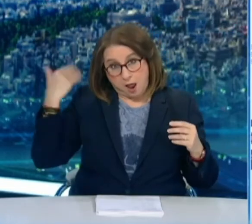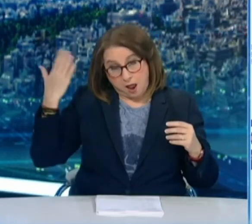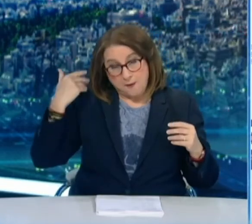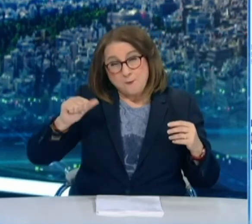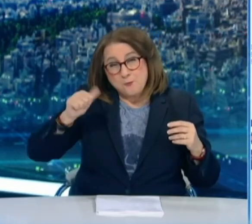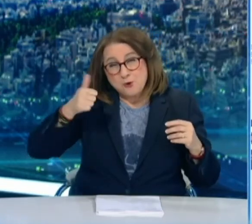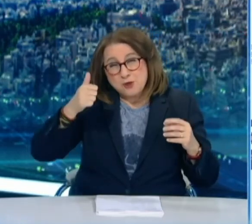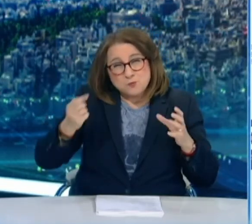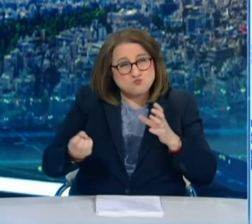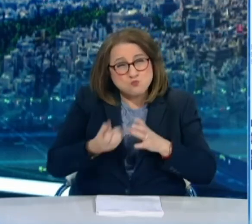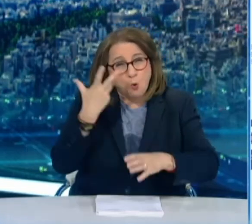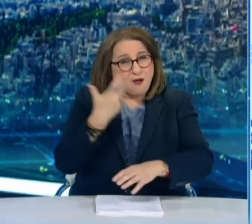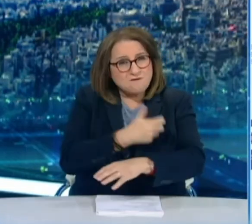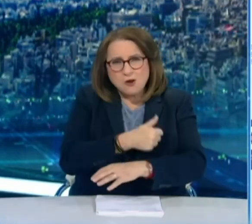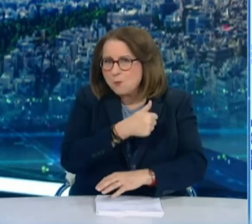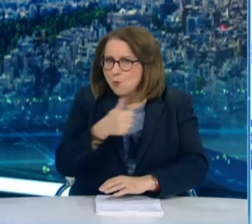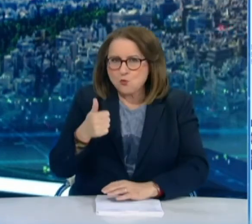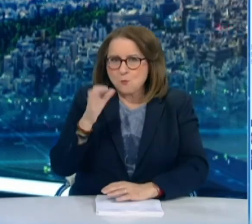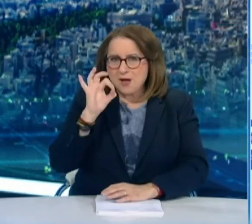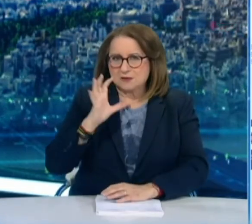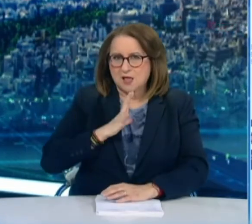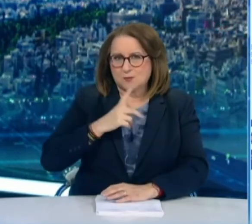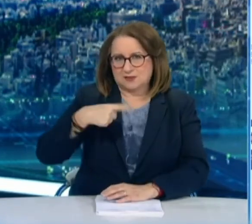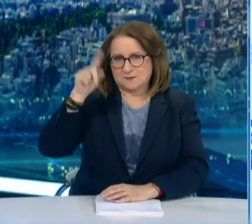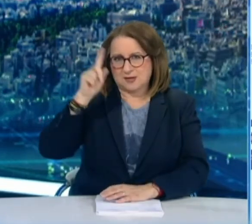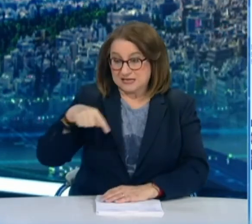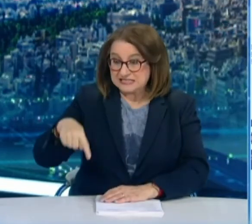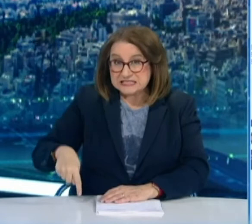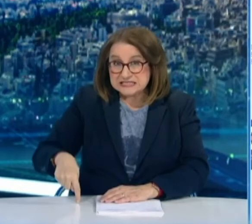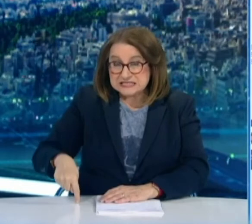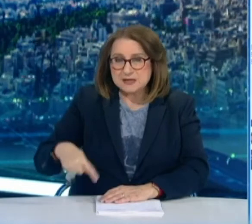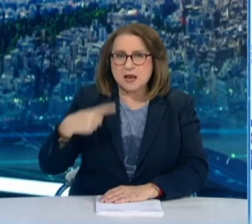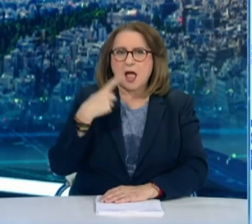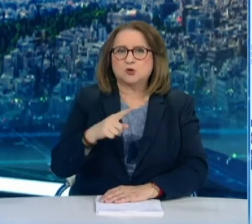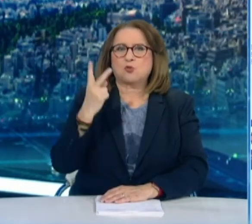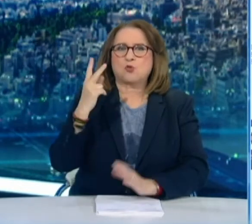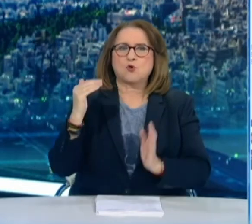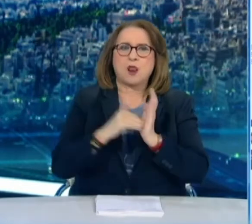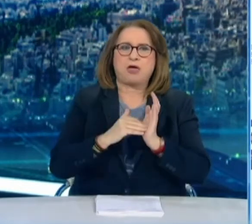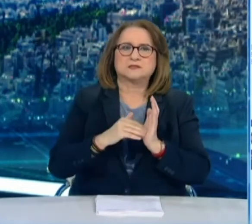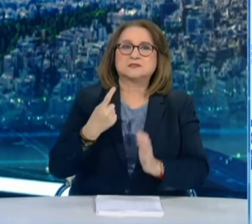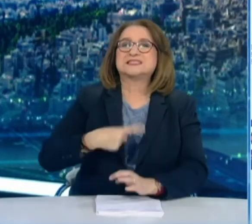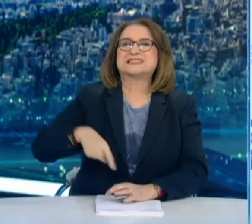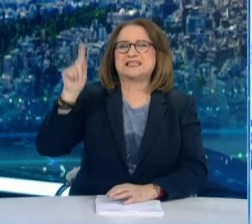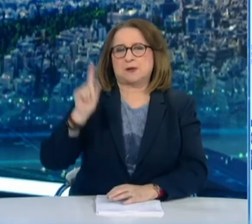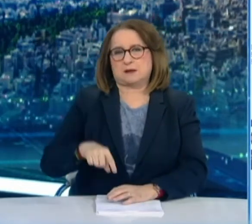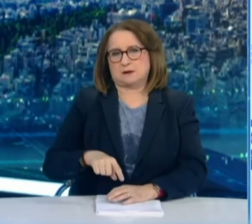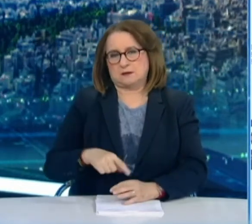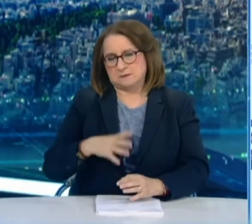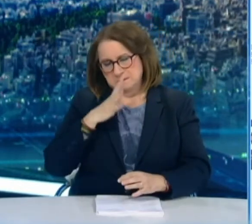των νησιών και των τουριστικών περιοχών. Νομίζω ότι η εικόνα είναι πολύ θετική.